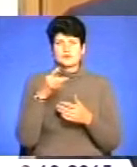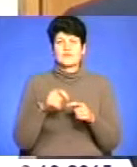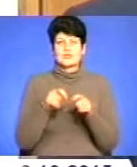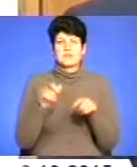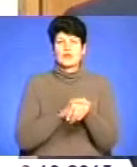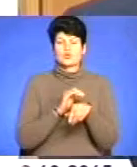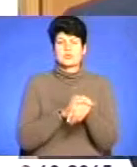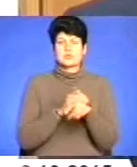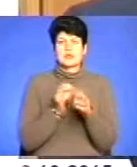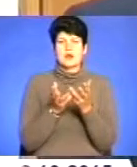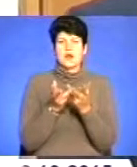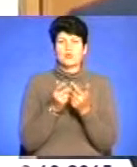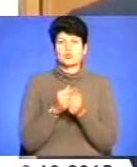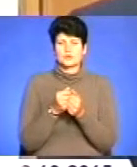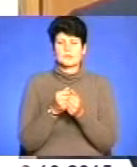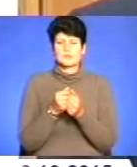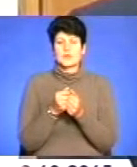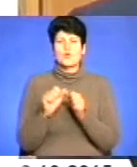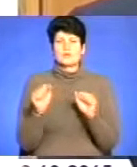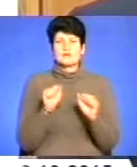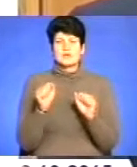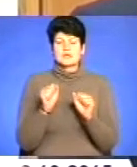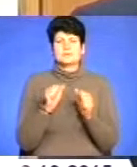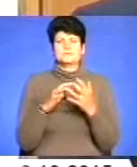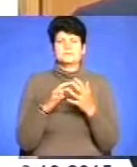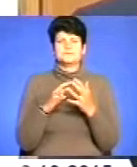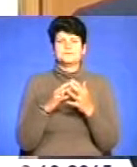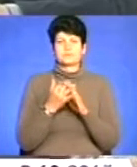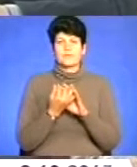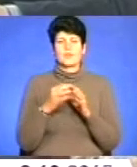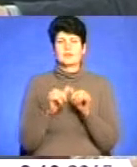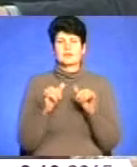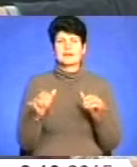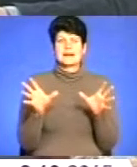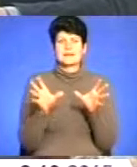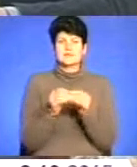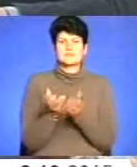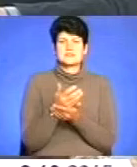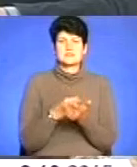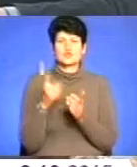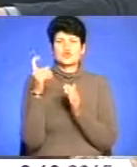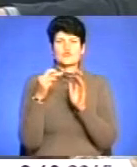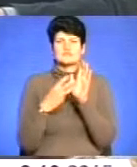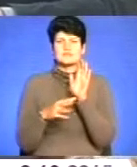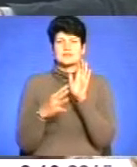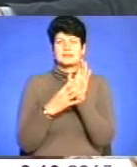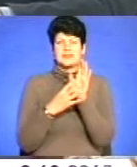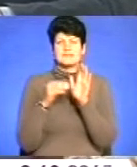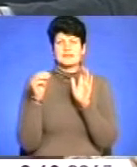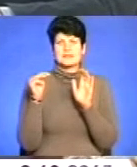благодійний розрахунковий рахунок при управлінні агропромислового розвитку Редержадміністрації. Разом зібрано 189 тисяч